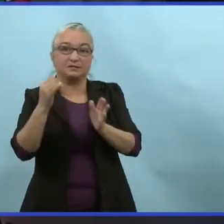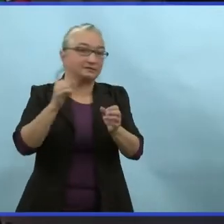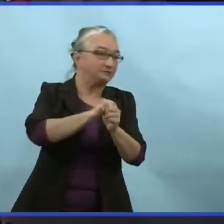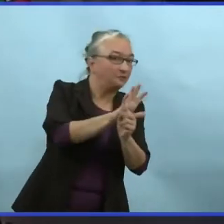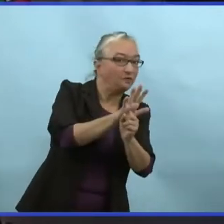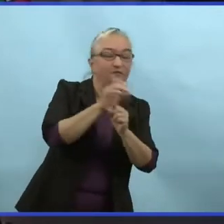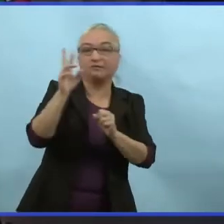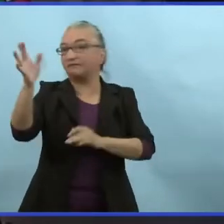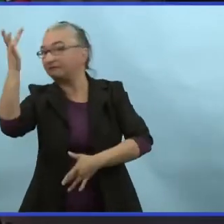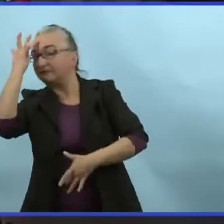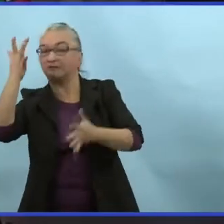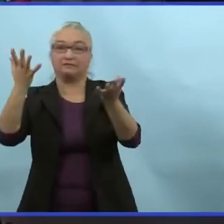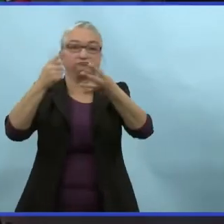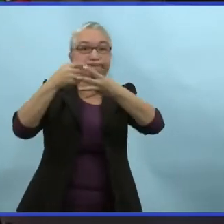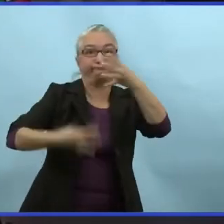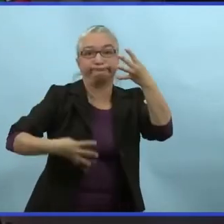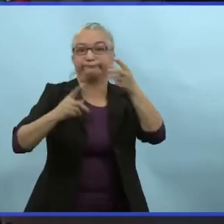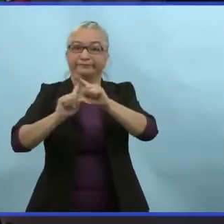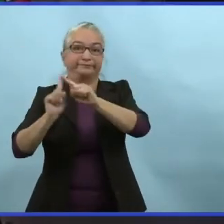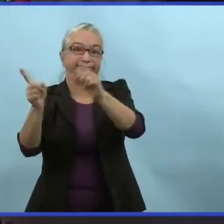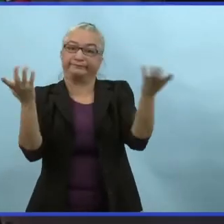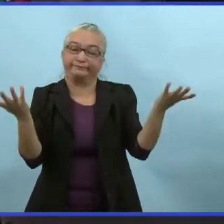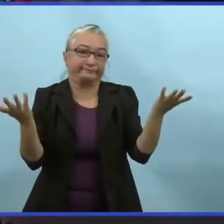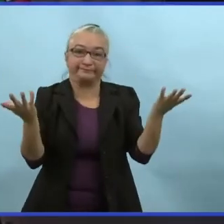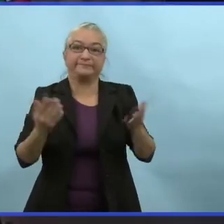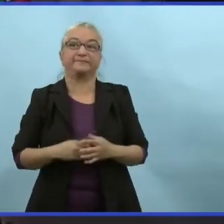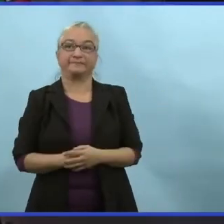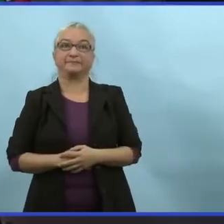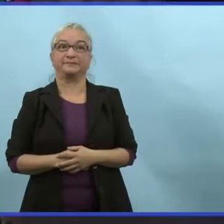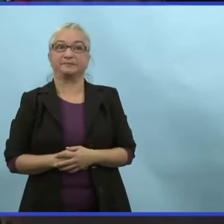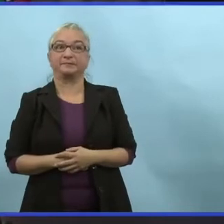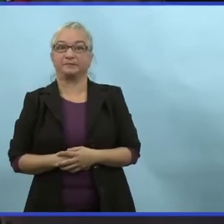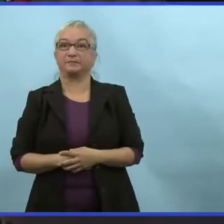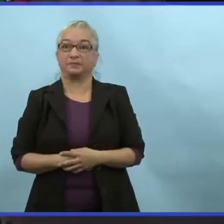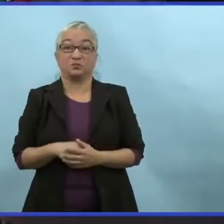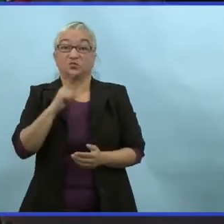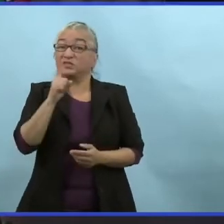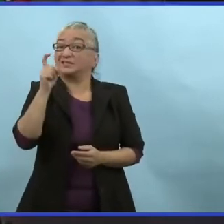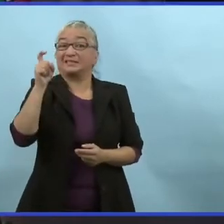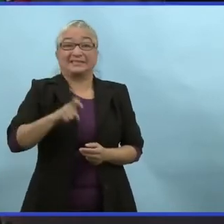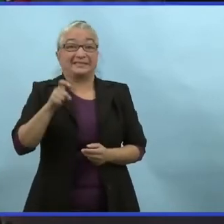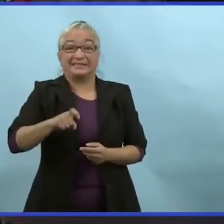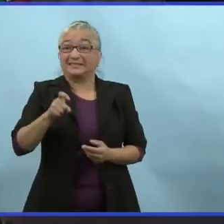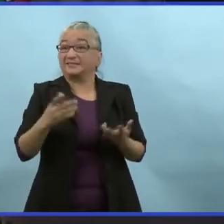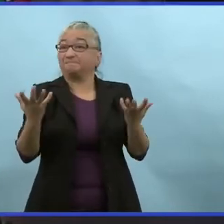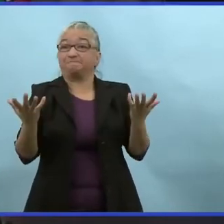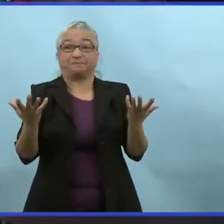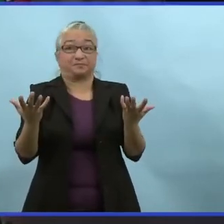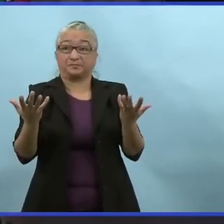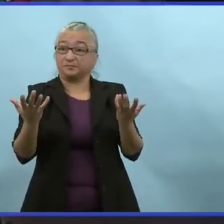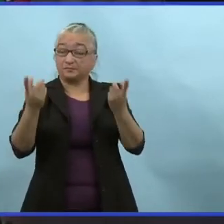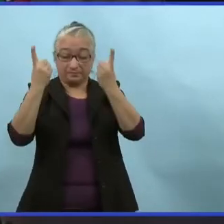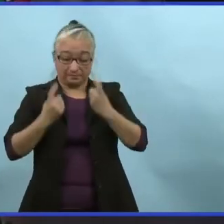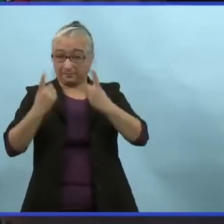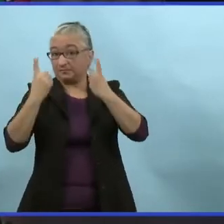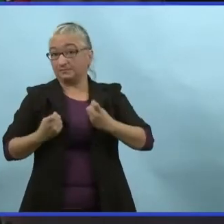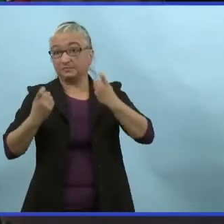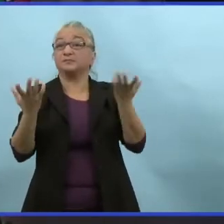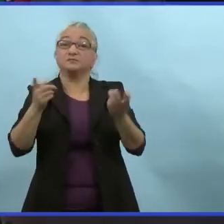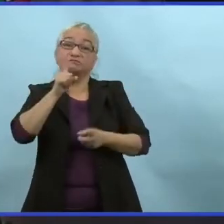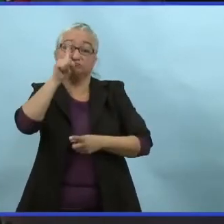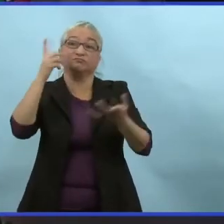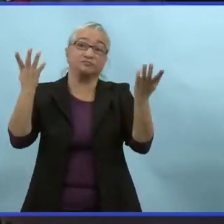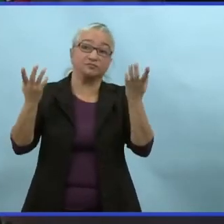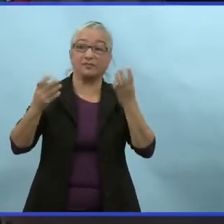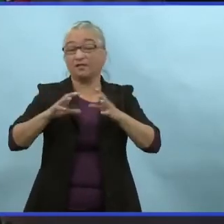de faire le tri. Et ça rend les gens malades aussi. et au niveau des tests aussi.